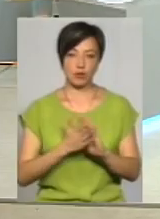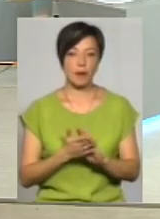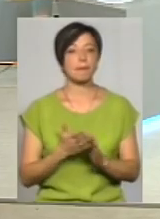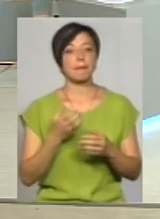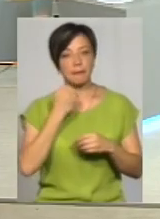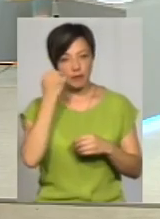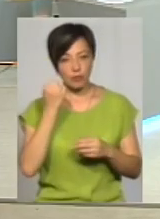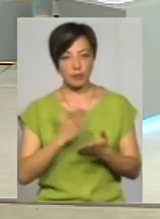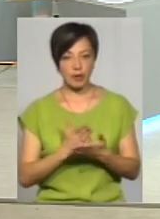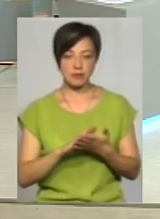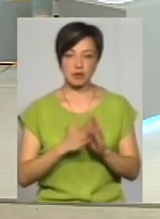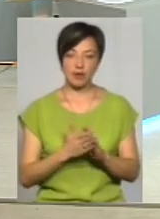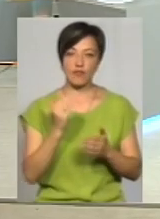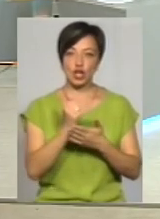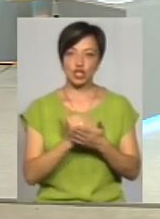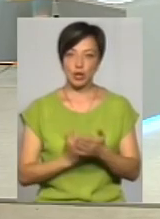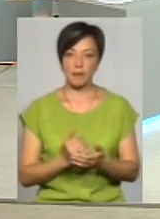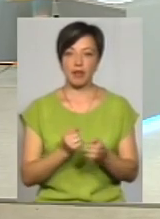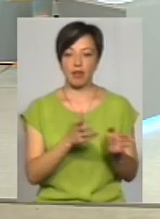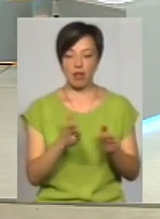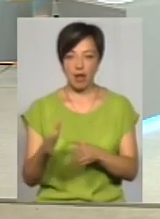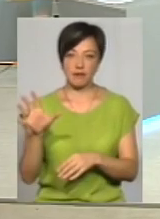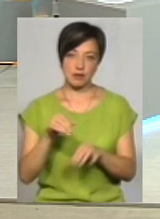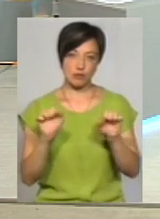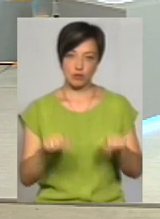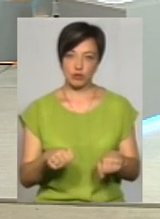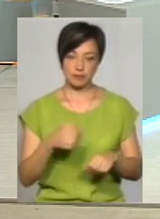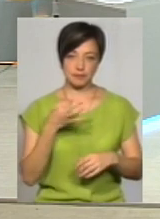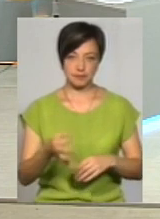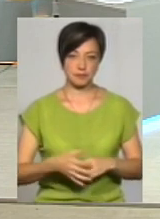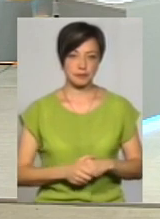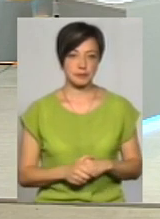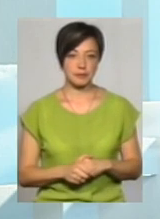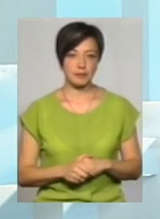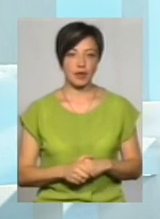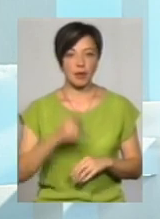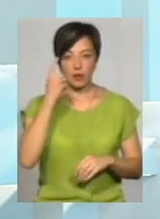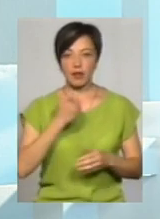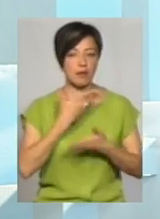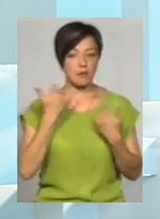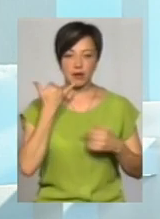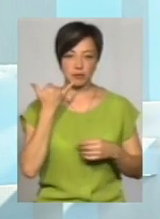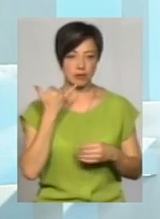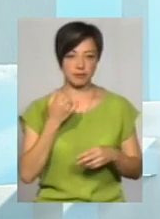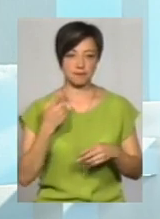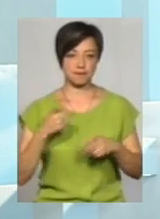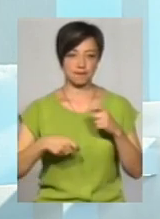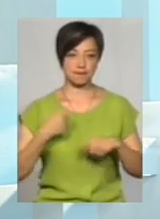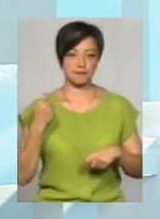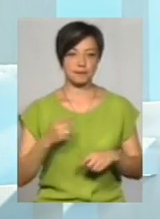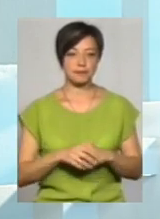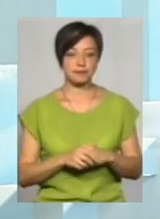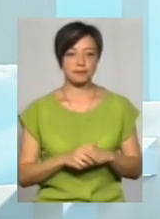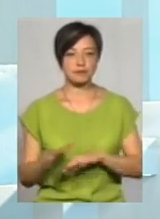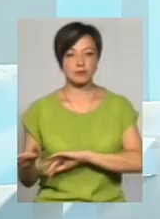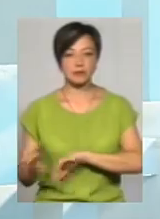ми працюємо в режимі наладки, ми це все можна використовувати. Ні, повідомляю, що немає вже телефонного дзвінку і прошу…